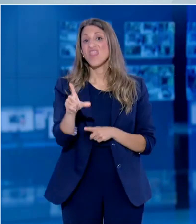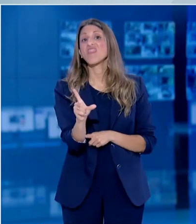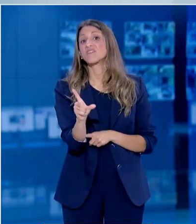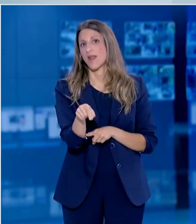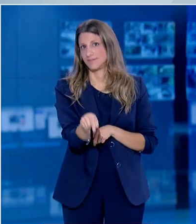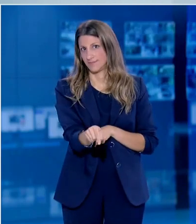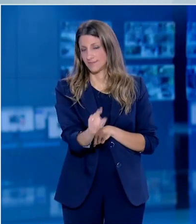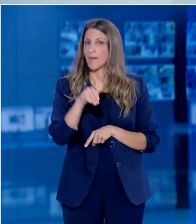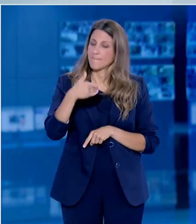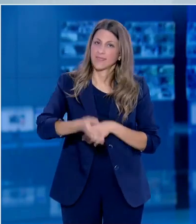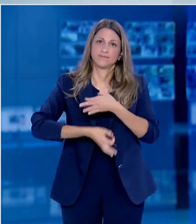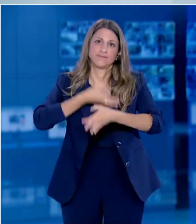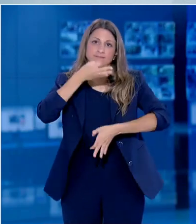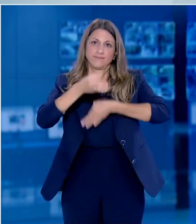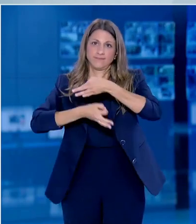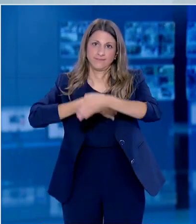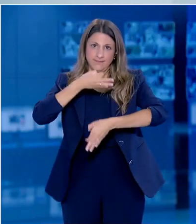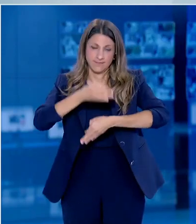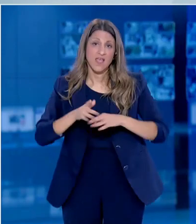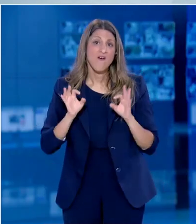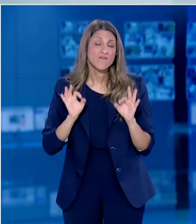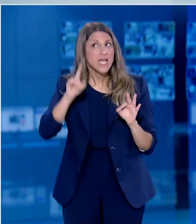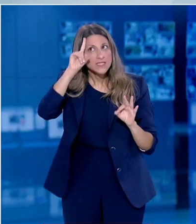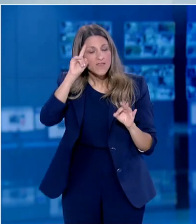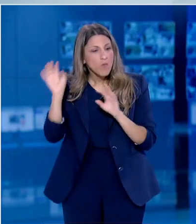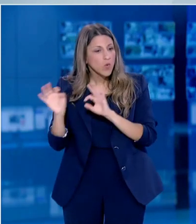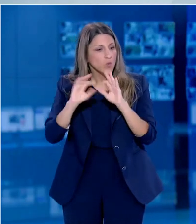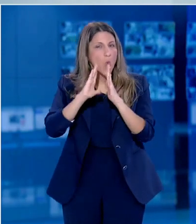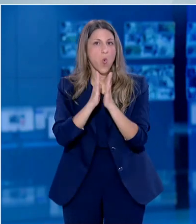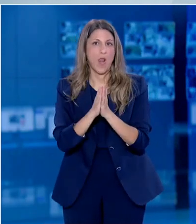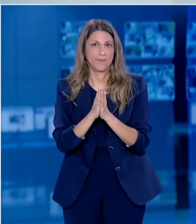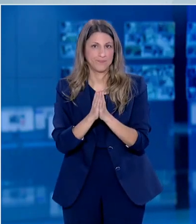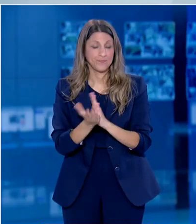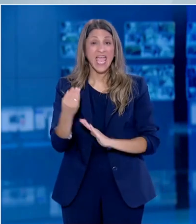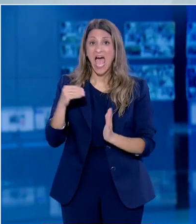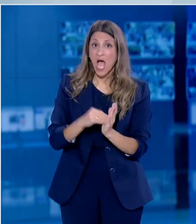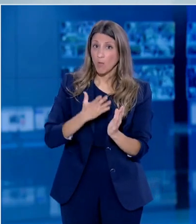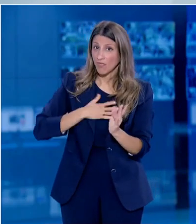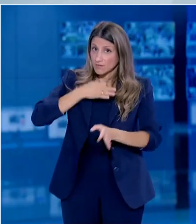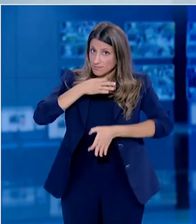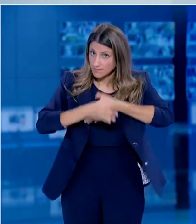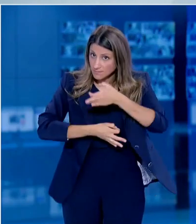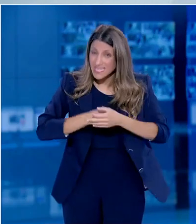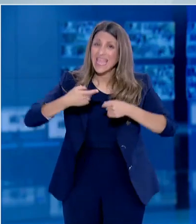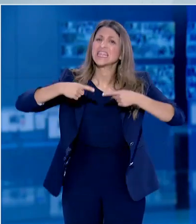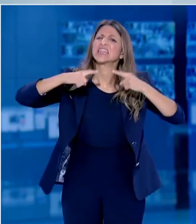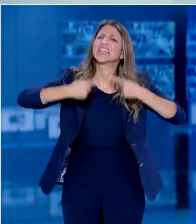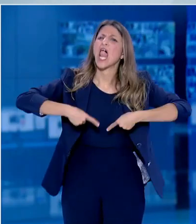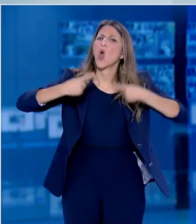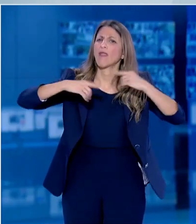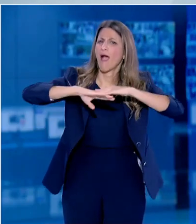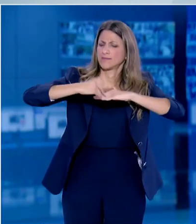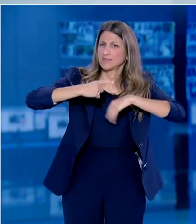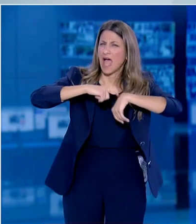θα γίνουν οι σχετικές ανακοινώσεις λαμβάνοντας υπόψη όλους τους παράγοντες. Επιπλέον, θα ήθελα να σας πληροφορήσω ότι στα τελωνία όλης χώρας γίνονται